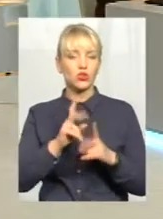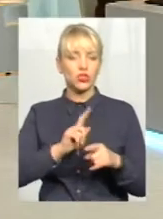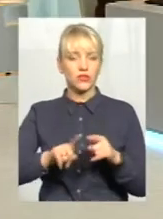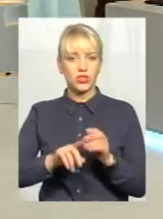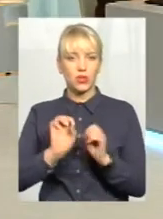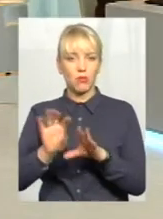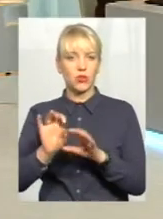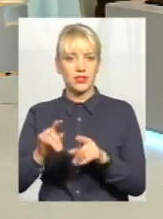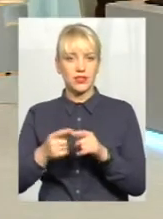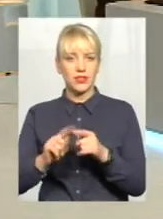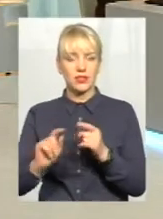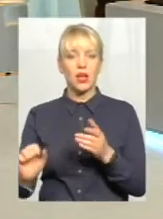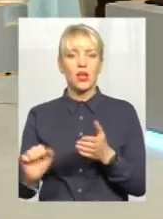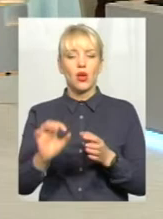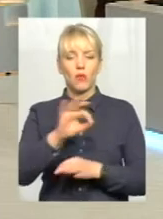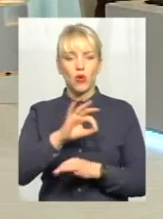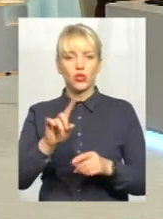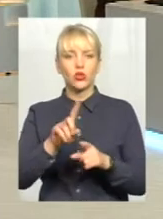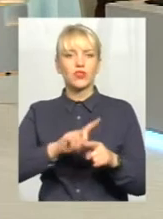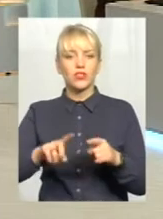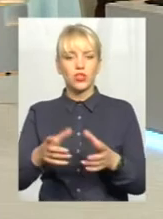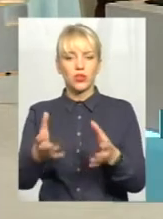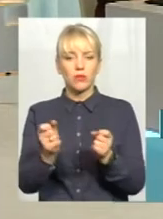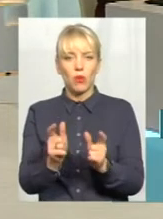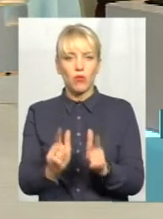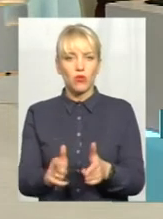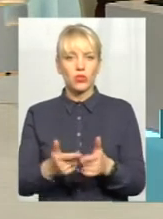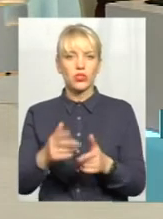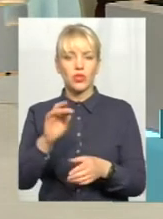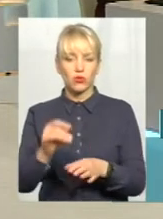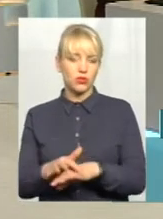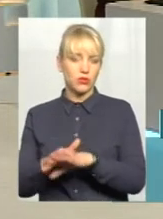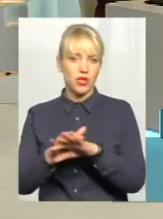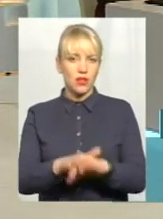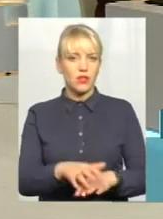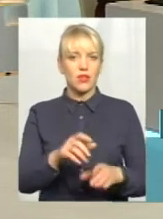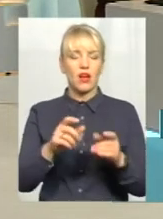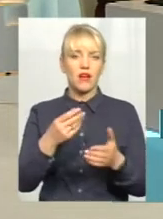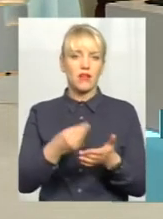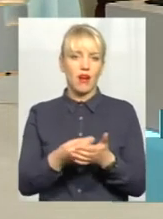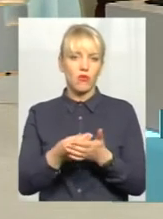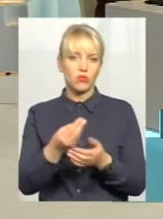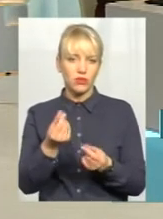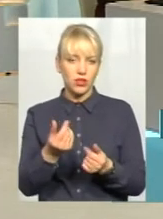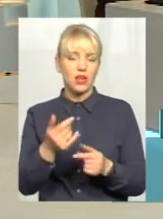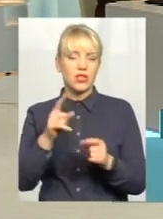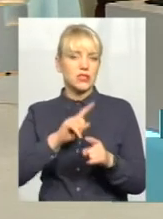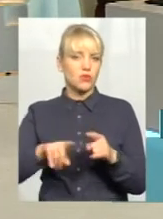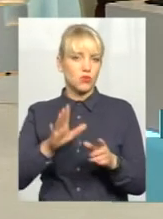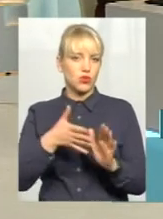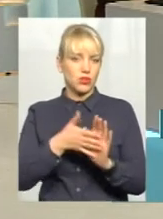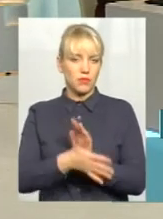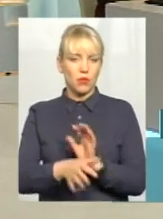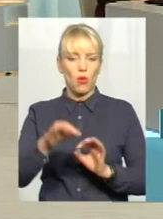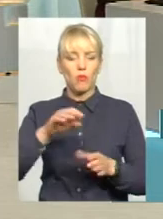подасть ці проєкти, хто швидше отримає погодження, то при першому ж надходженні коштів на рахунки зможе вже їх осваївати. Проєкт постанови,